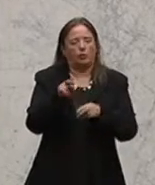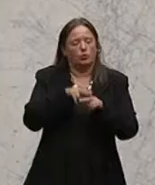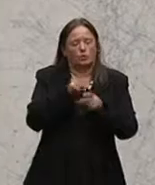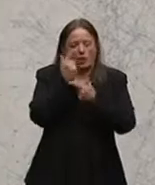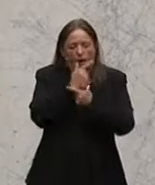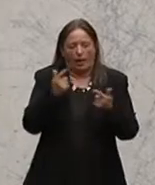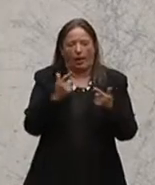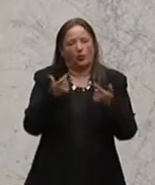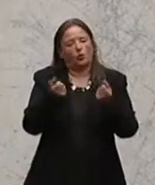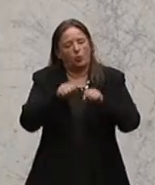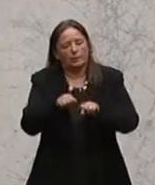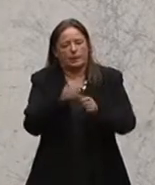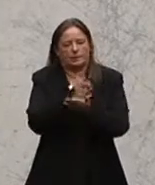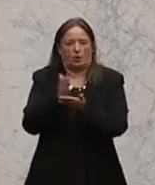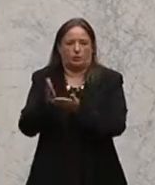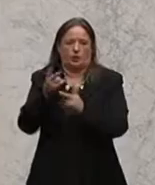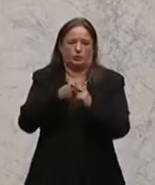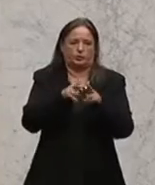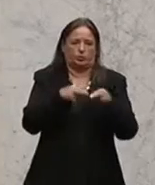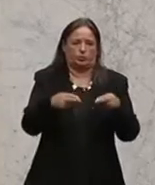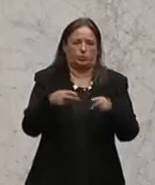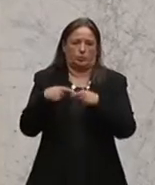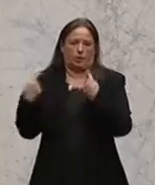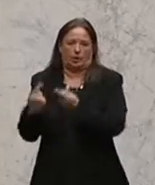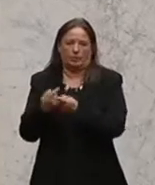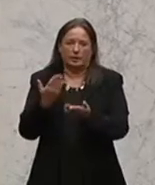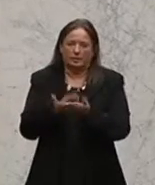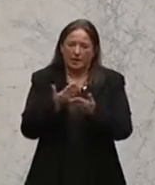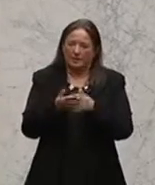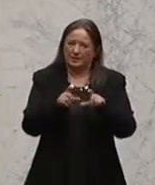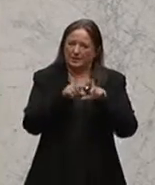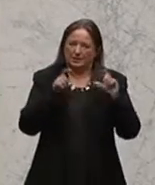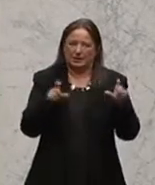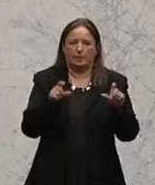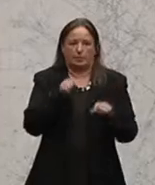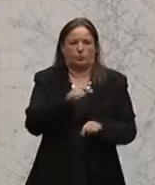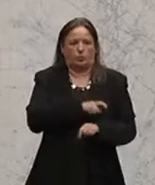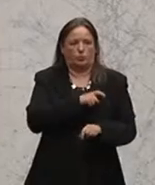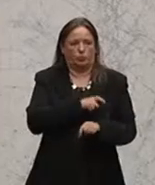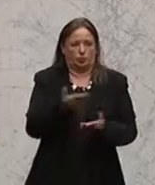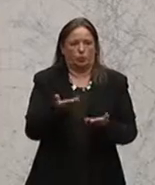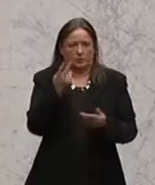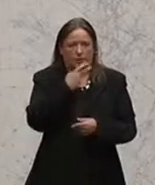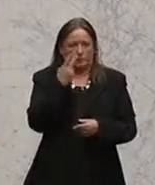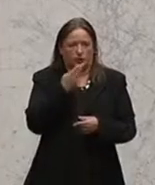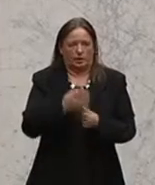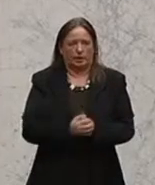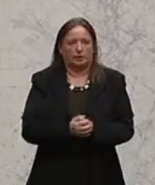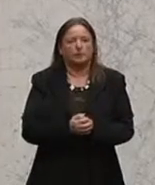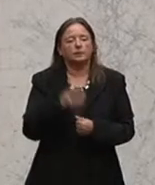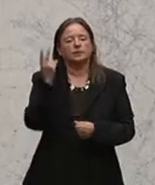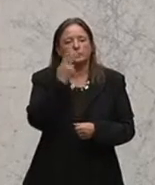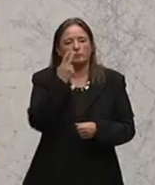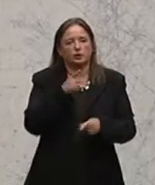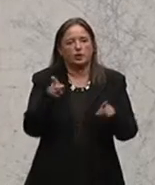Aufgabenverteilung zwischen Bund und Ländern. Das sind Themen in der Kommission, was denn sonst? Und selbstverständlich werden